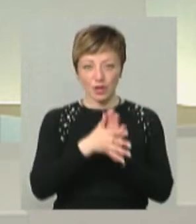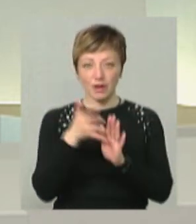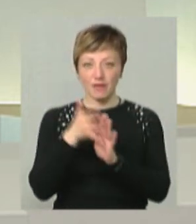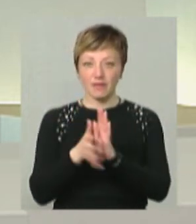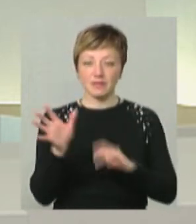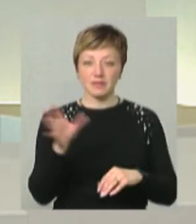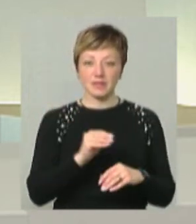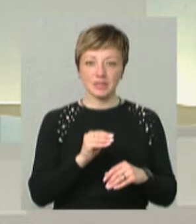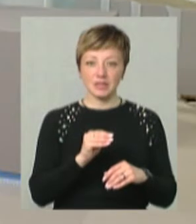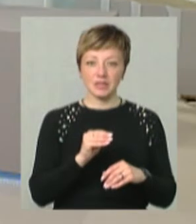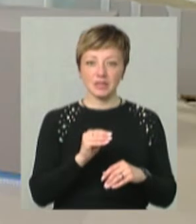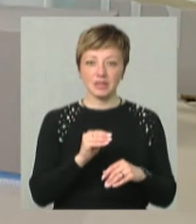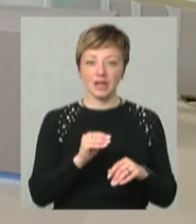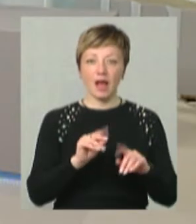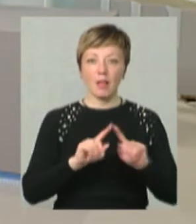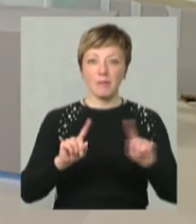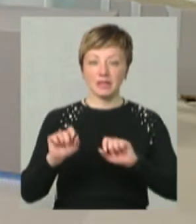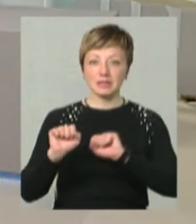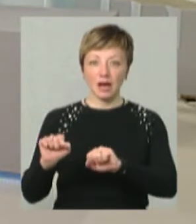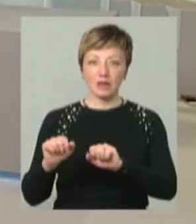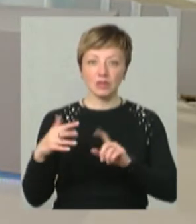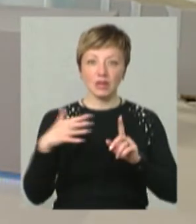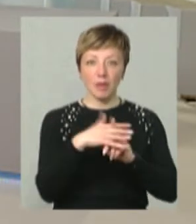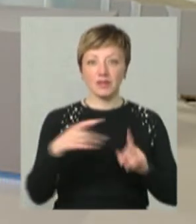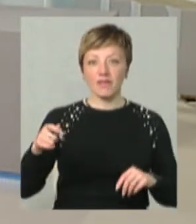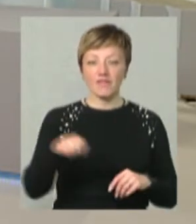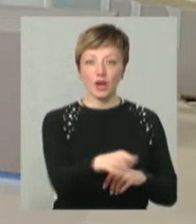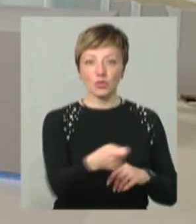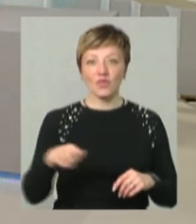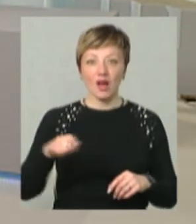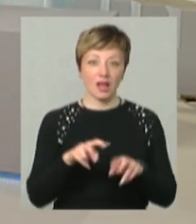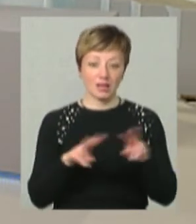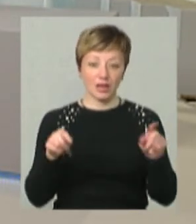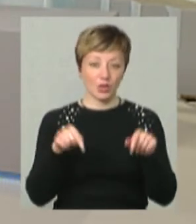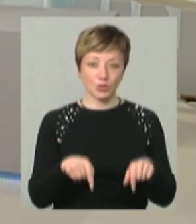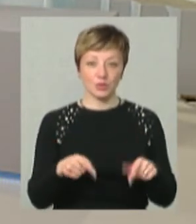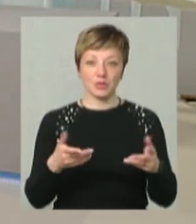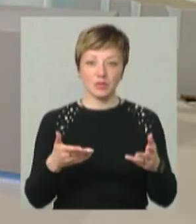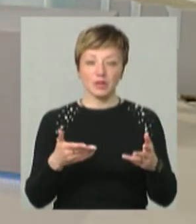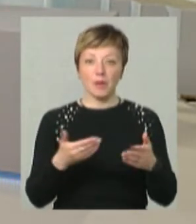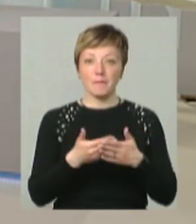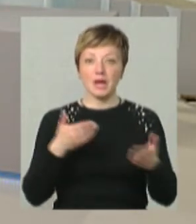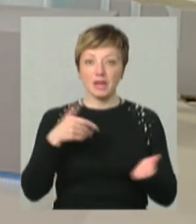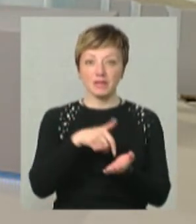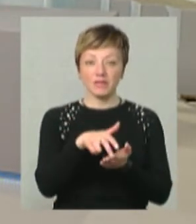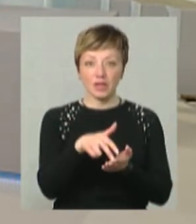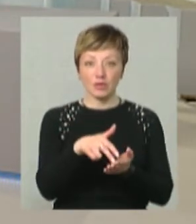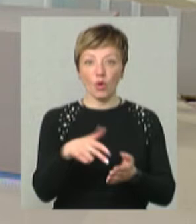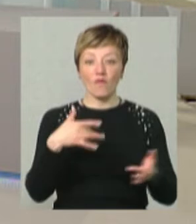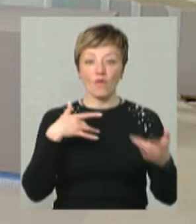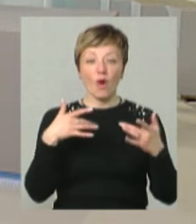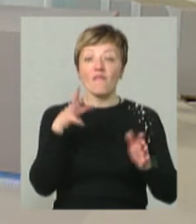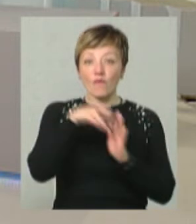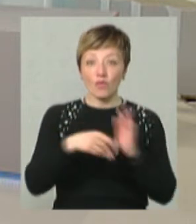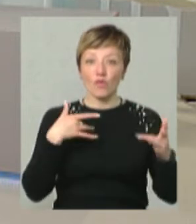елементи захисту і нападу фехтування у Шпазі. Так і тут перед виходом в роль це